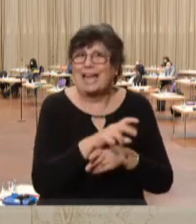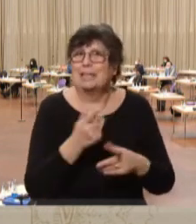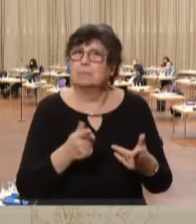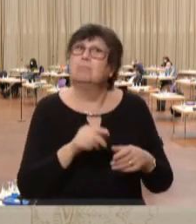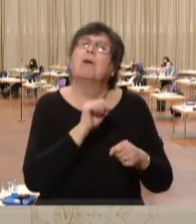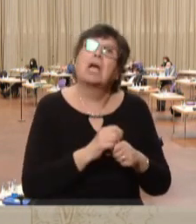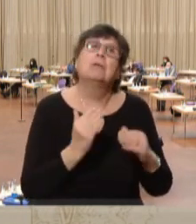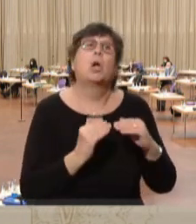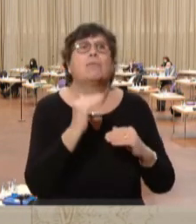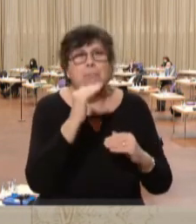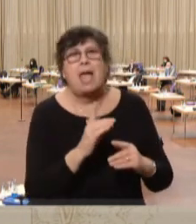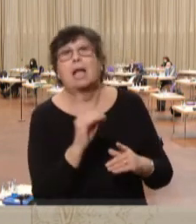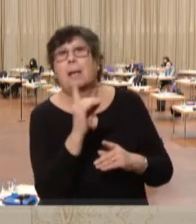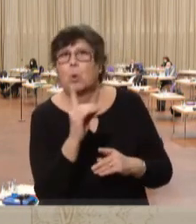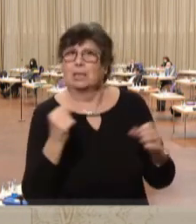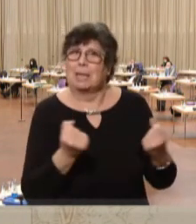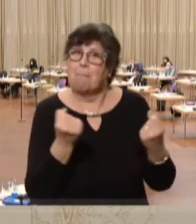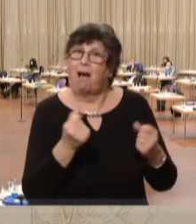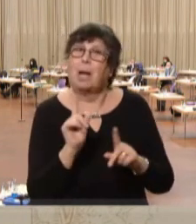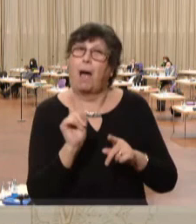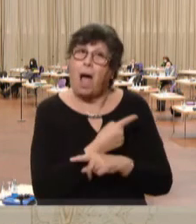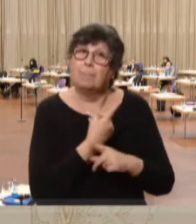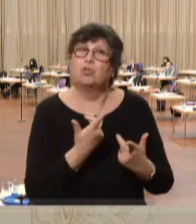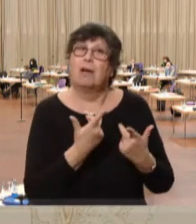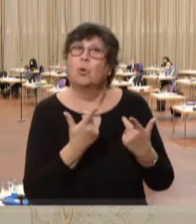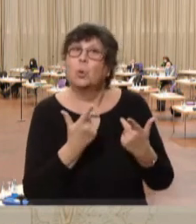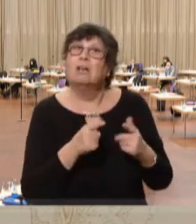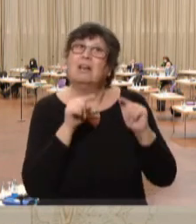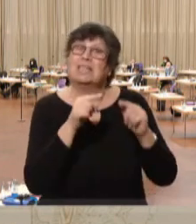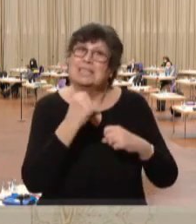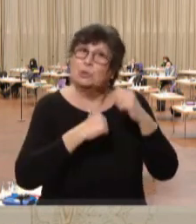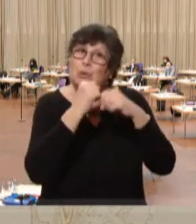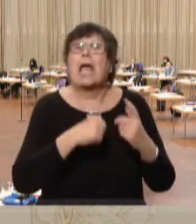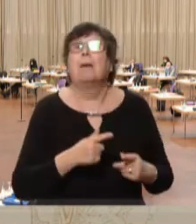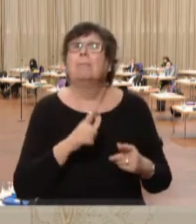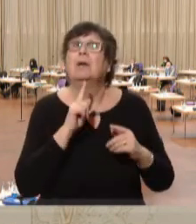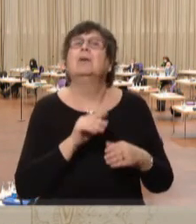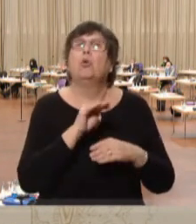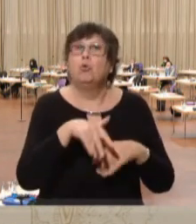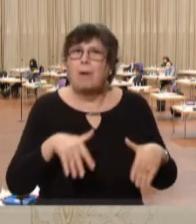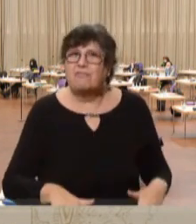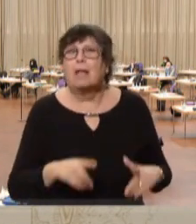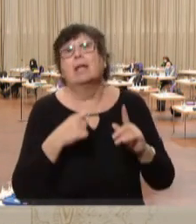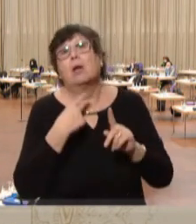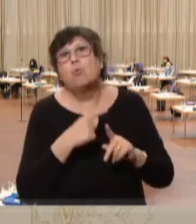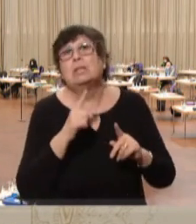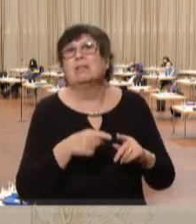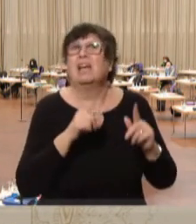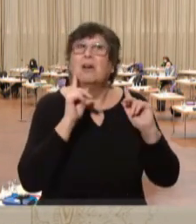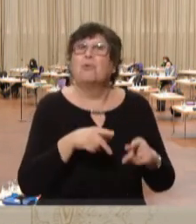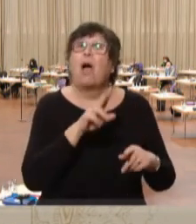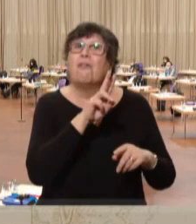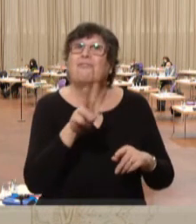Demokratie tun. Eine Abschaffung des ungerechten Do-Hon-Systems ist überfällig, ebenso wie die Senkung der Hürden für